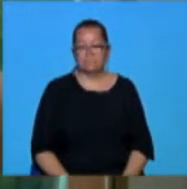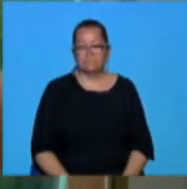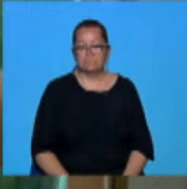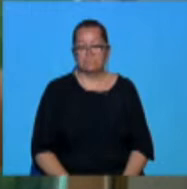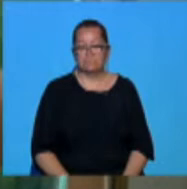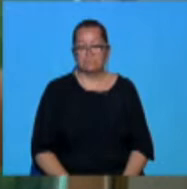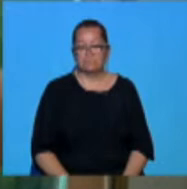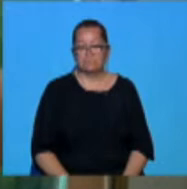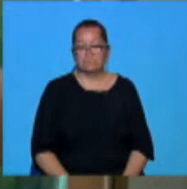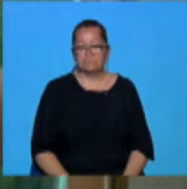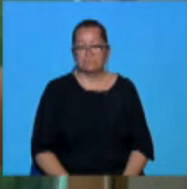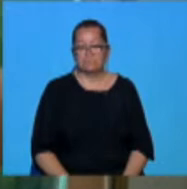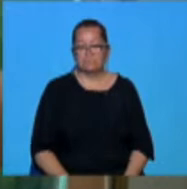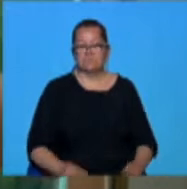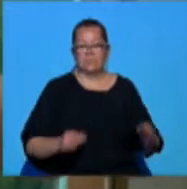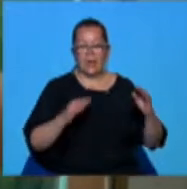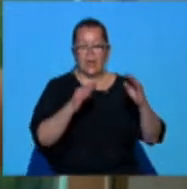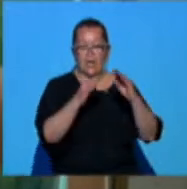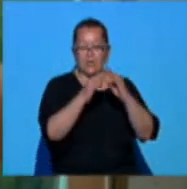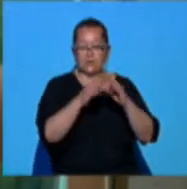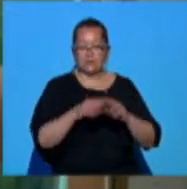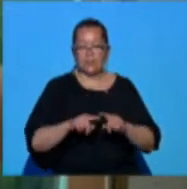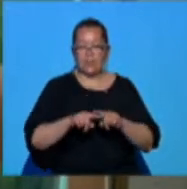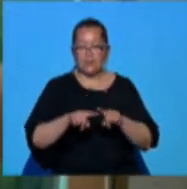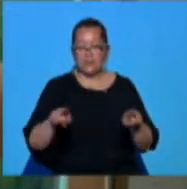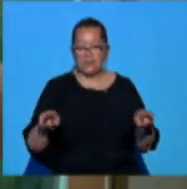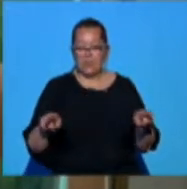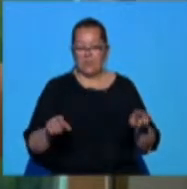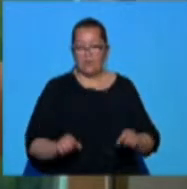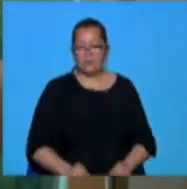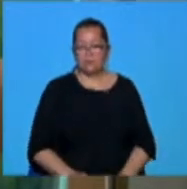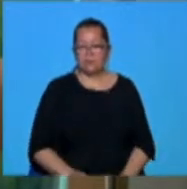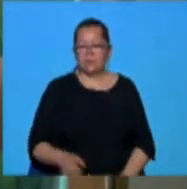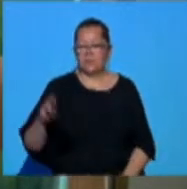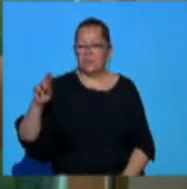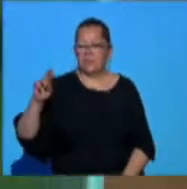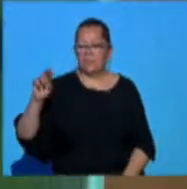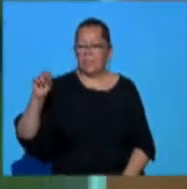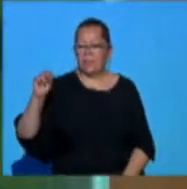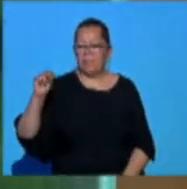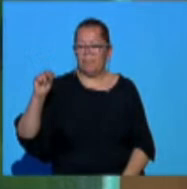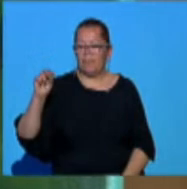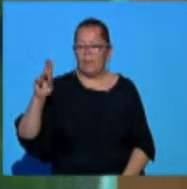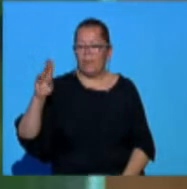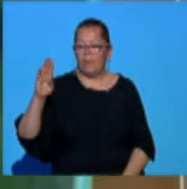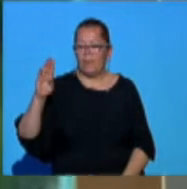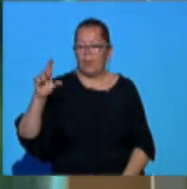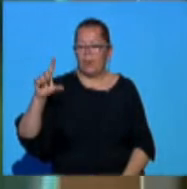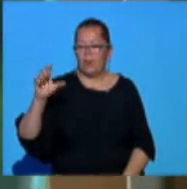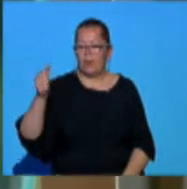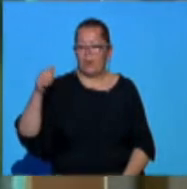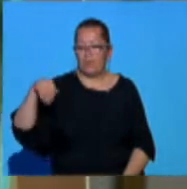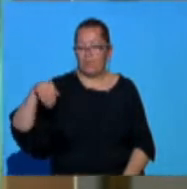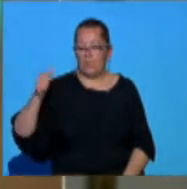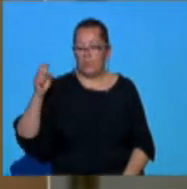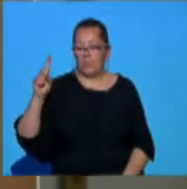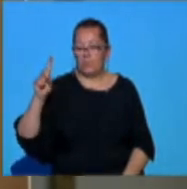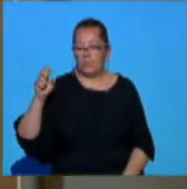sunt căsuțe diferite de Republica Moldova, este arhitectură diferită, felul în care